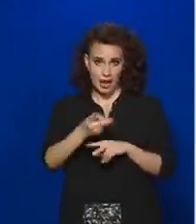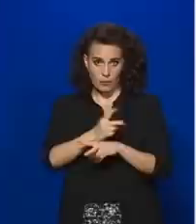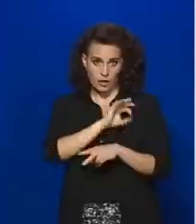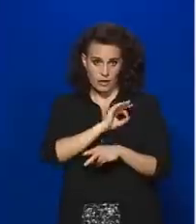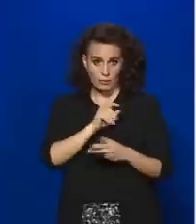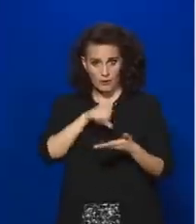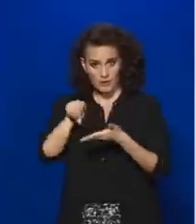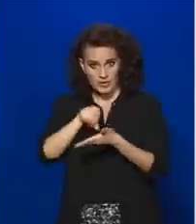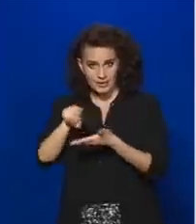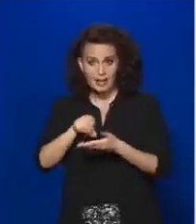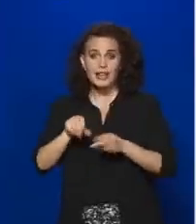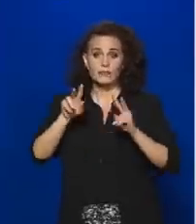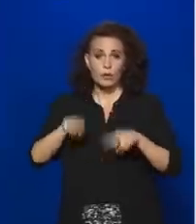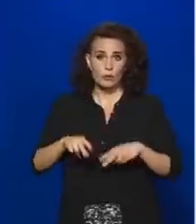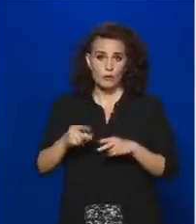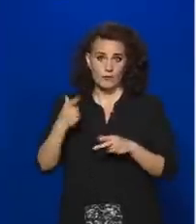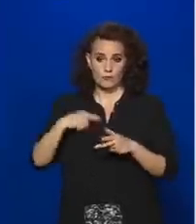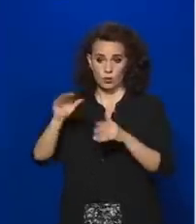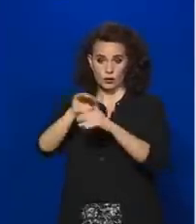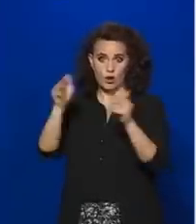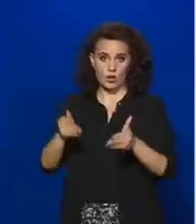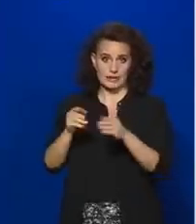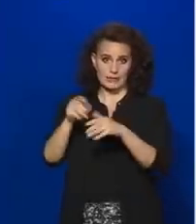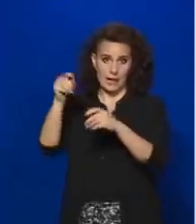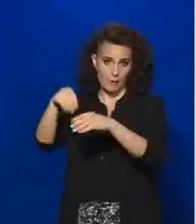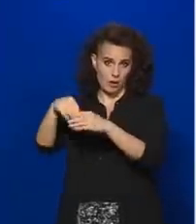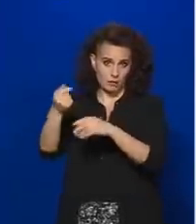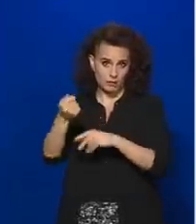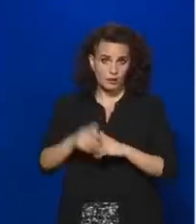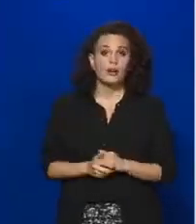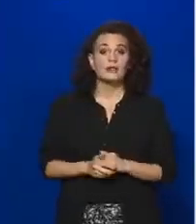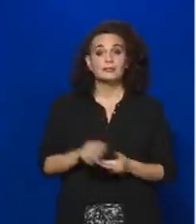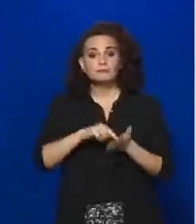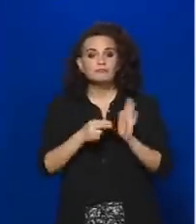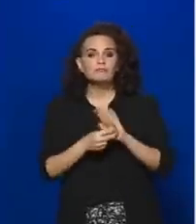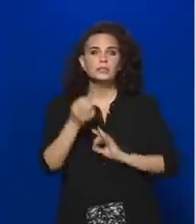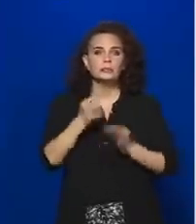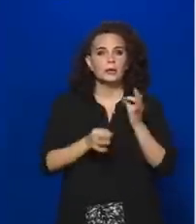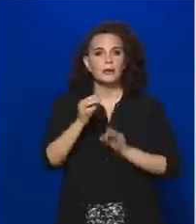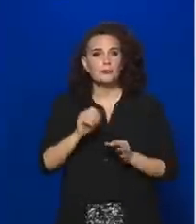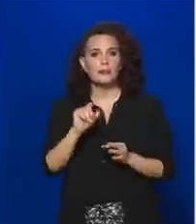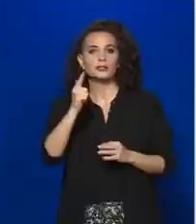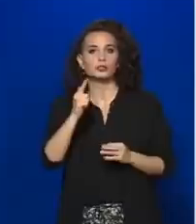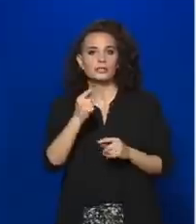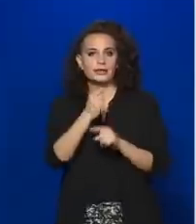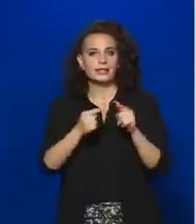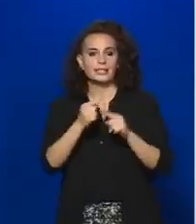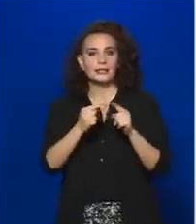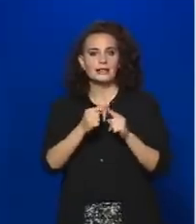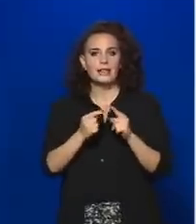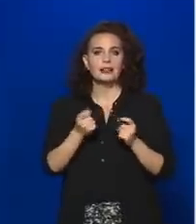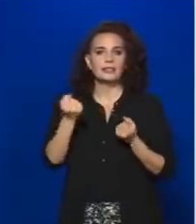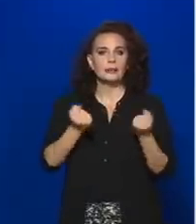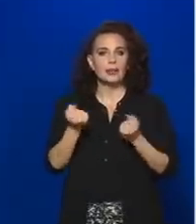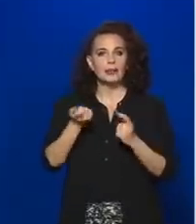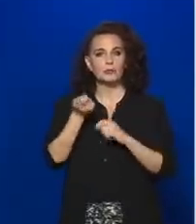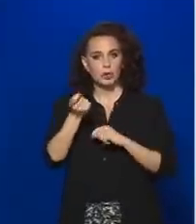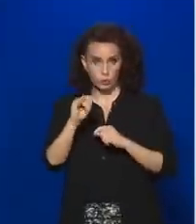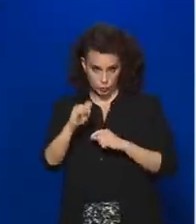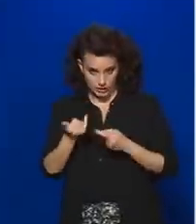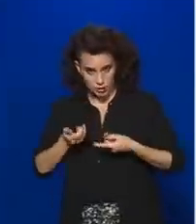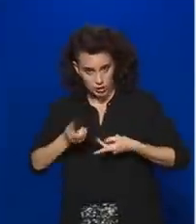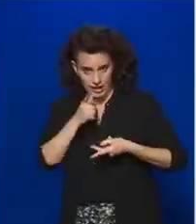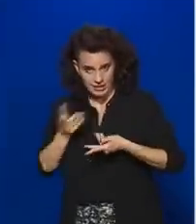ténylegesen a települések kasszájában. Tervezik-e, hogy a szeptemberben befizetendő második részletnyi gépjárműadót is elvonják?